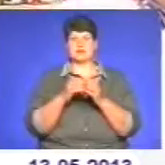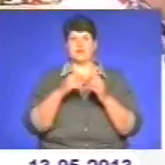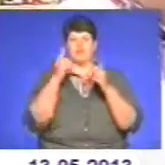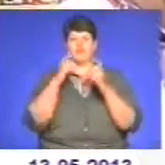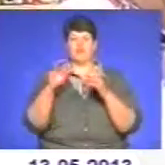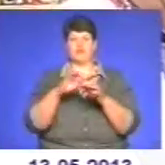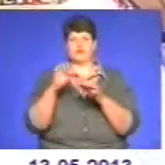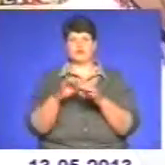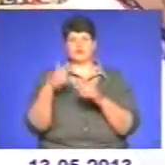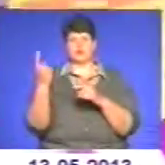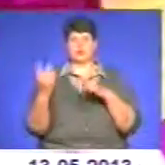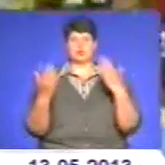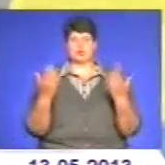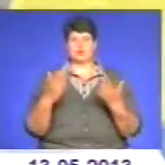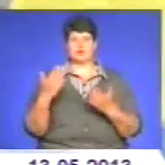сторони, так і з іншої сторони.